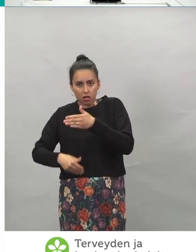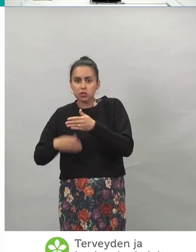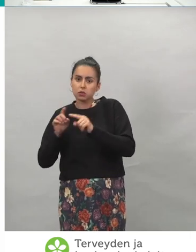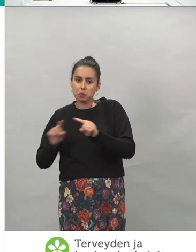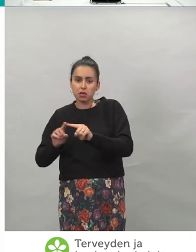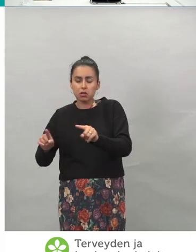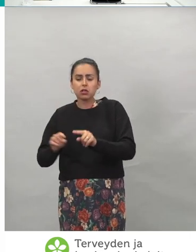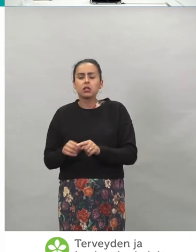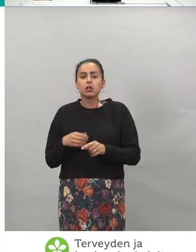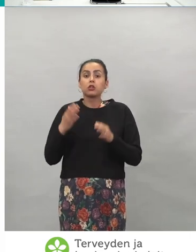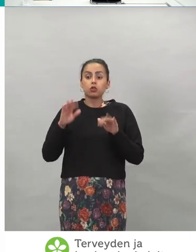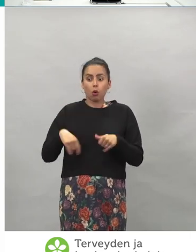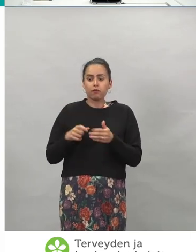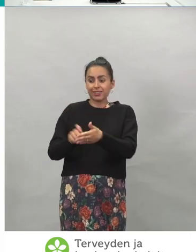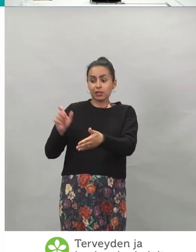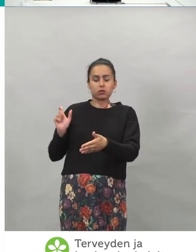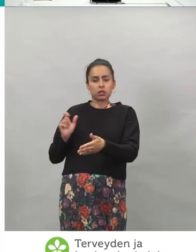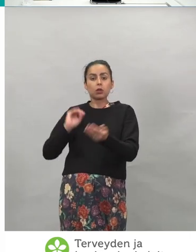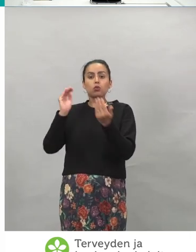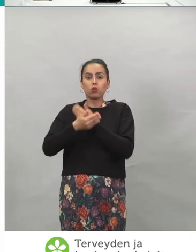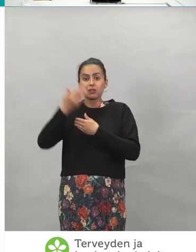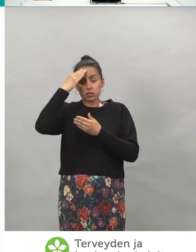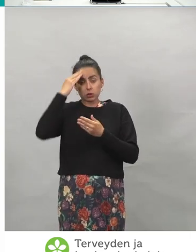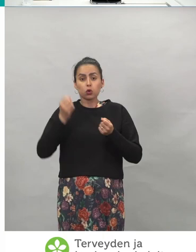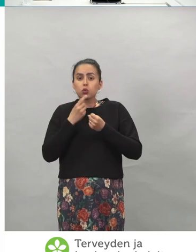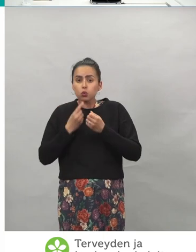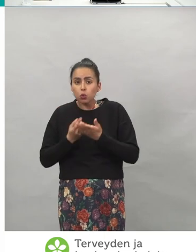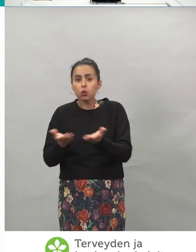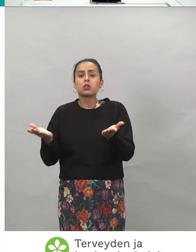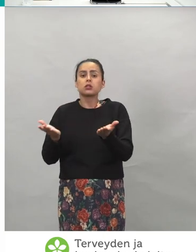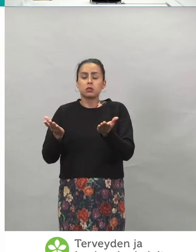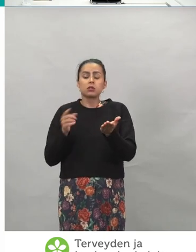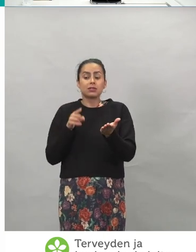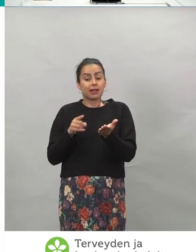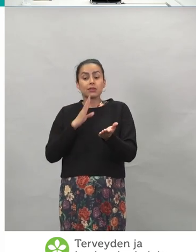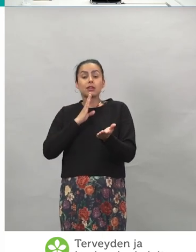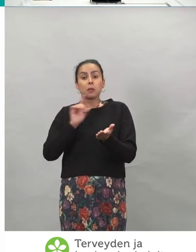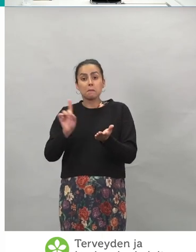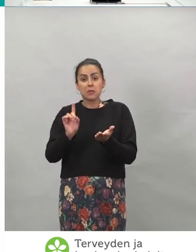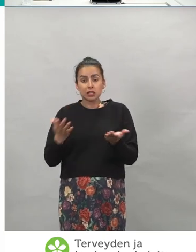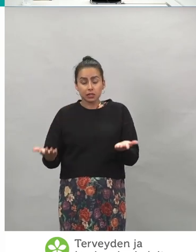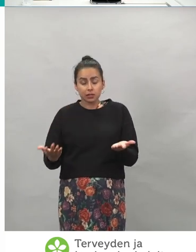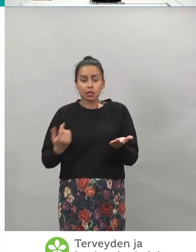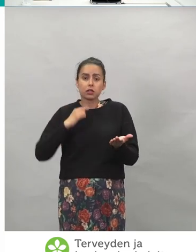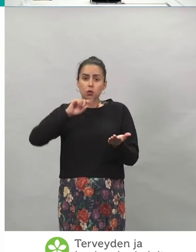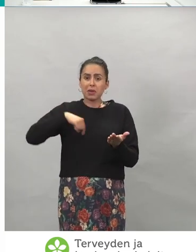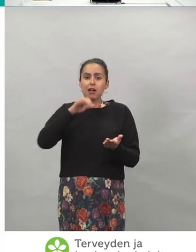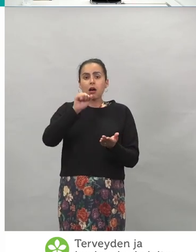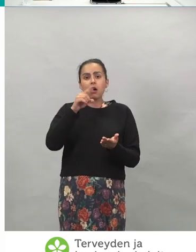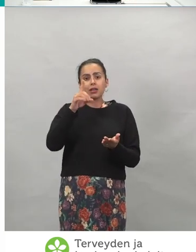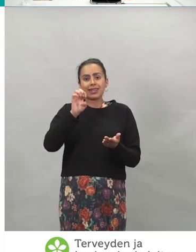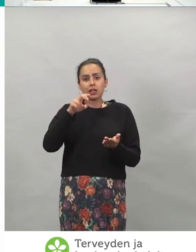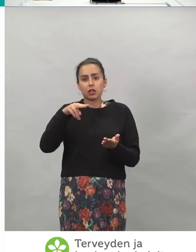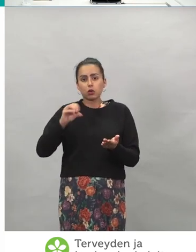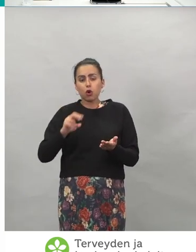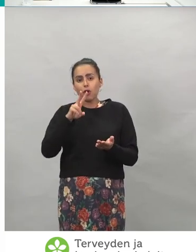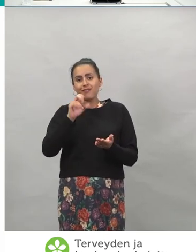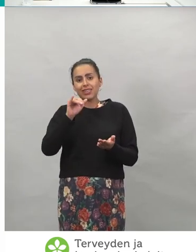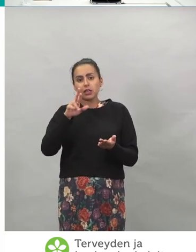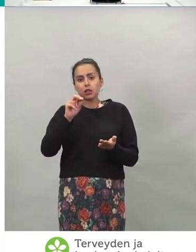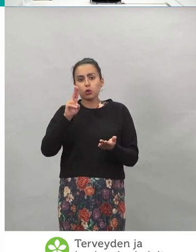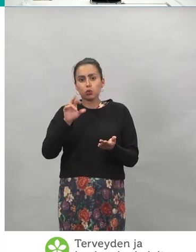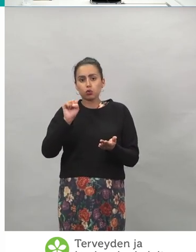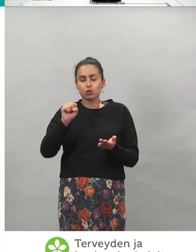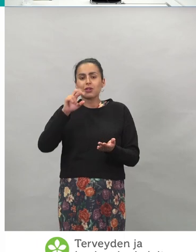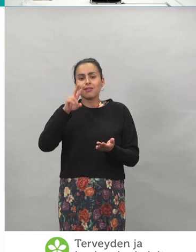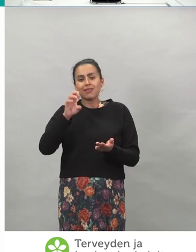julkaistu runsas viikko sitten turvallisuustietoa ja se kertoi, että kun aloitetaan adenovirusvektorirokotteella Astralla ja